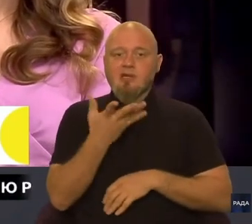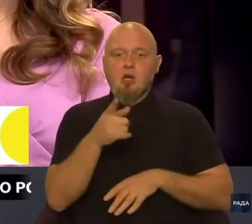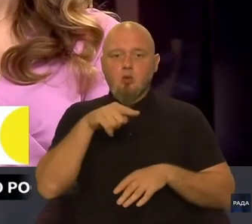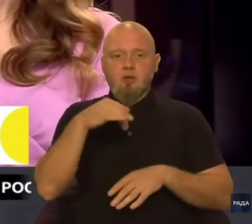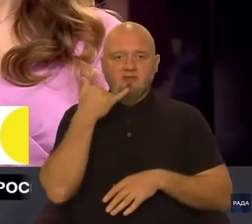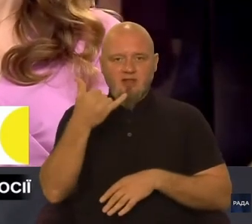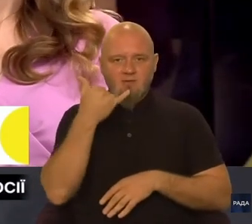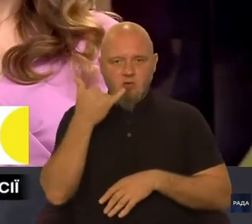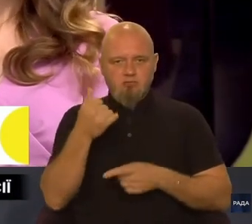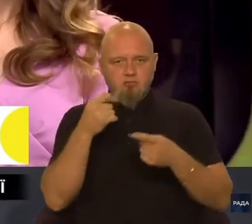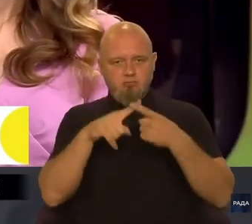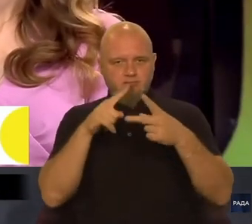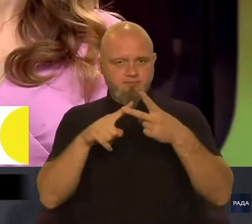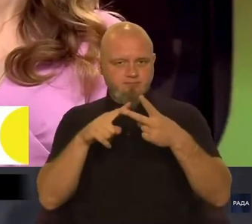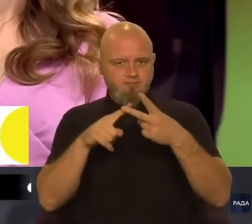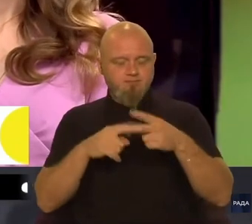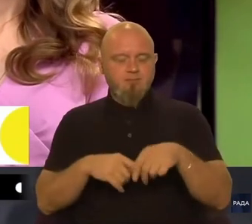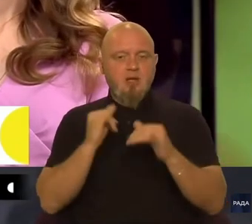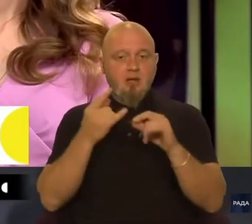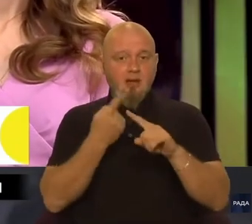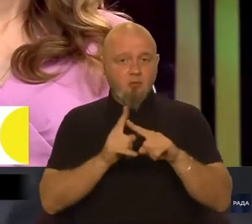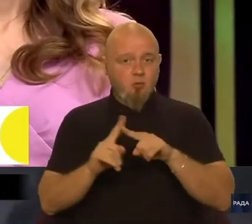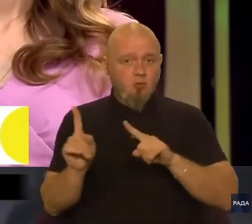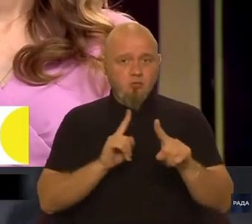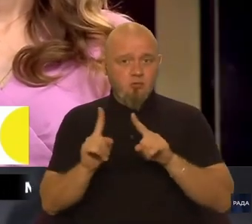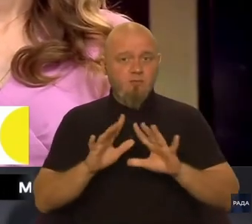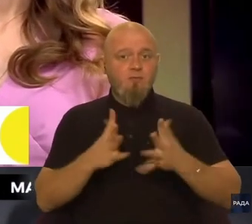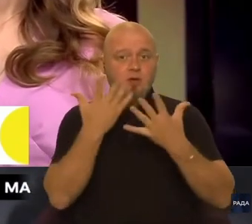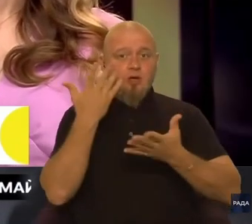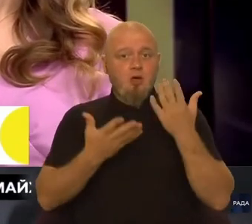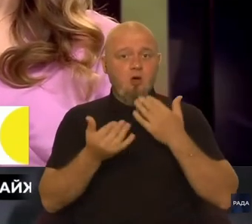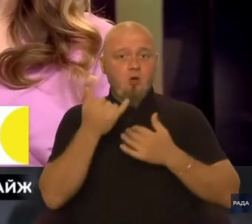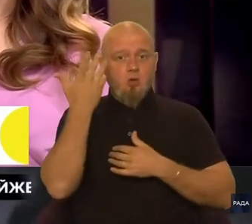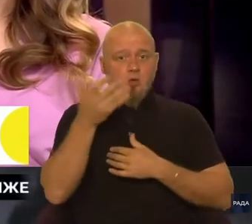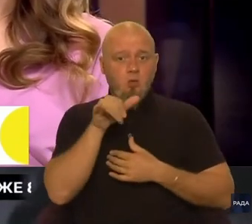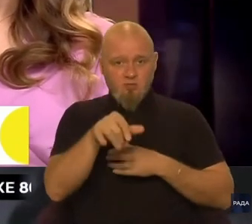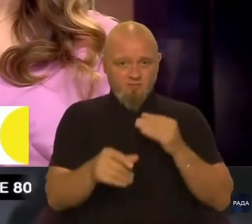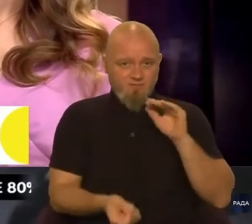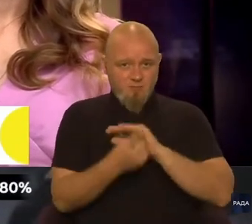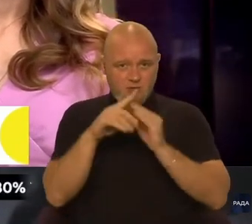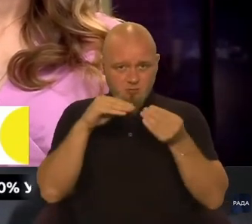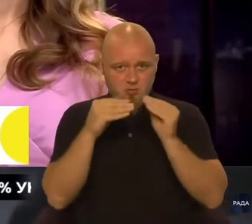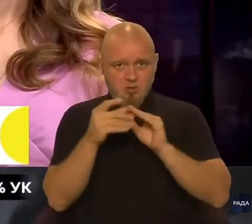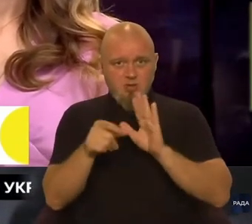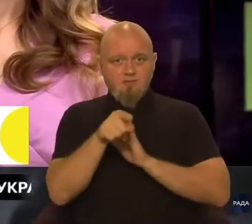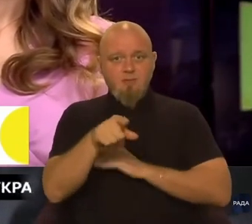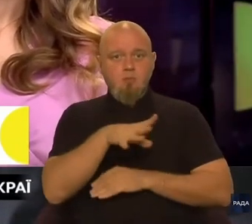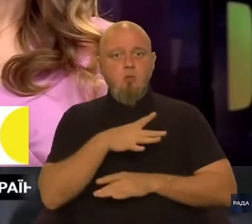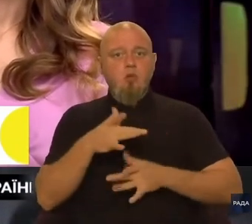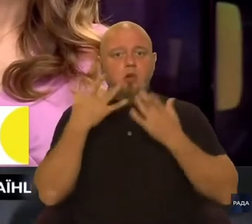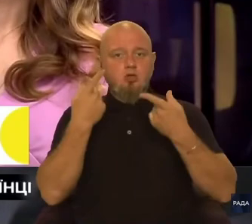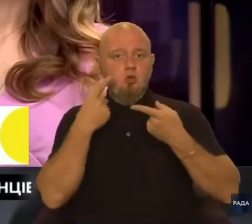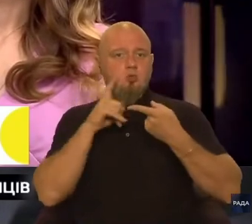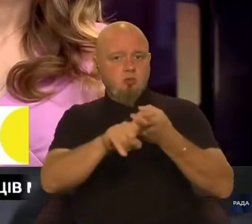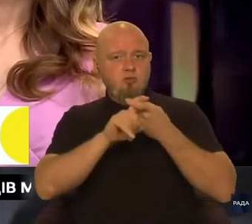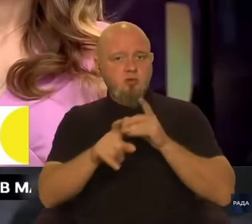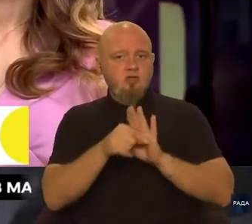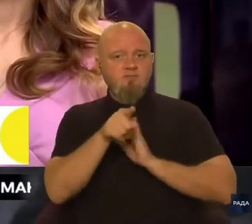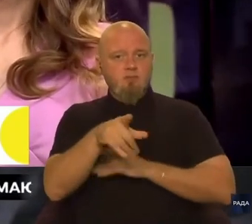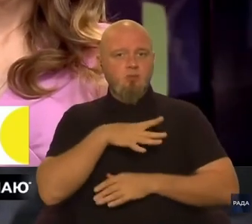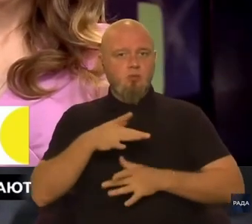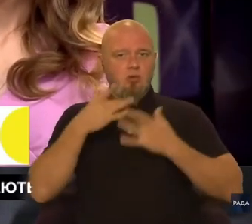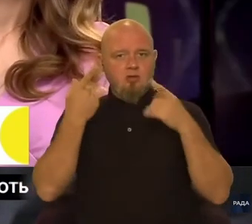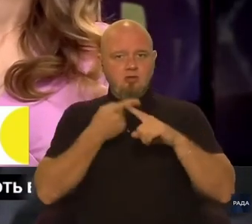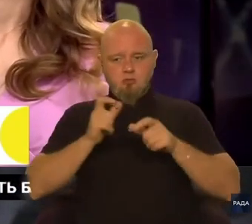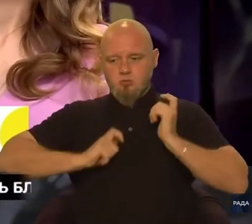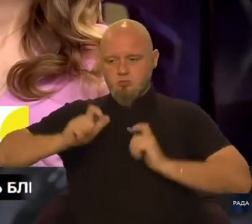номерів телефонів. Для того, щоб у разі виникнення якоїсь проблеми з вами було легше комунікувати, з вами було легше це